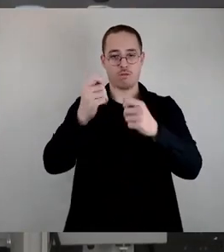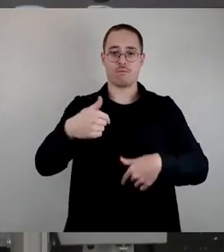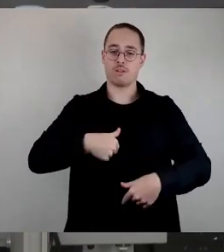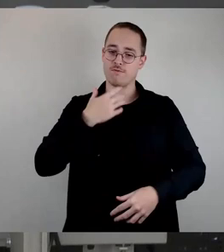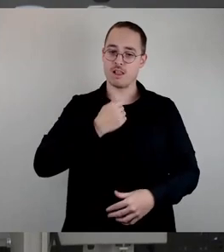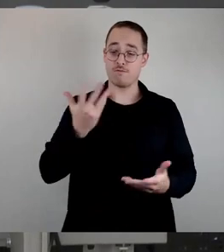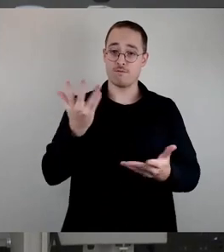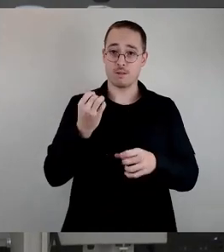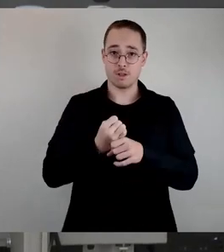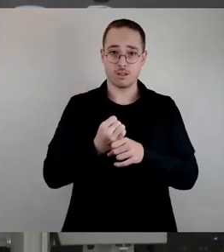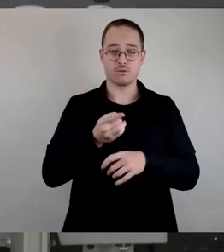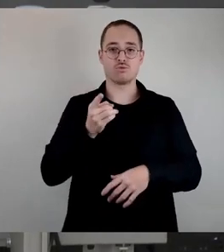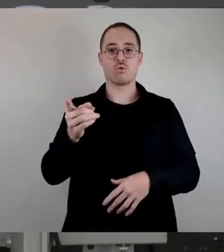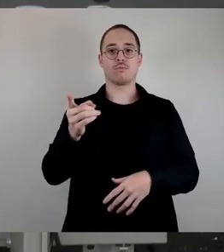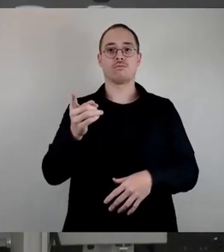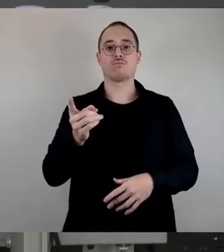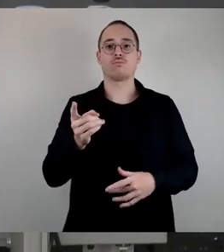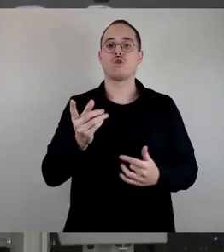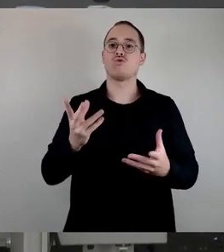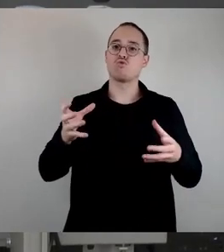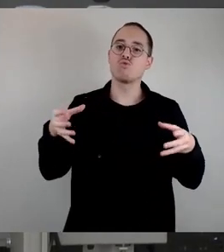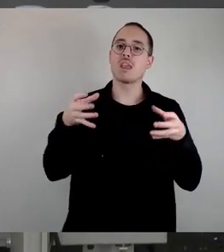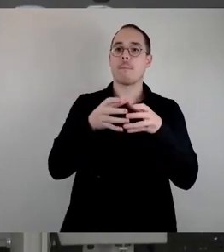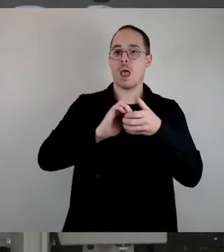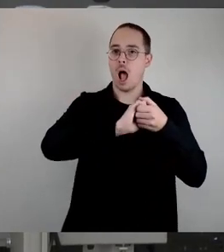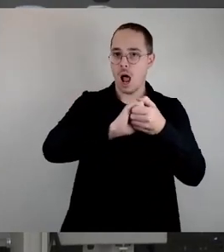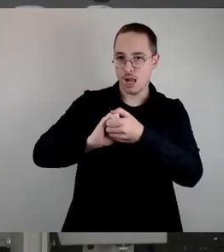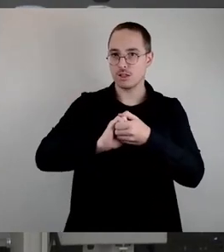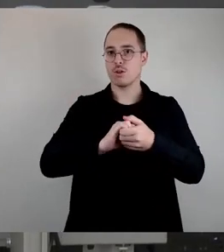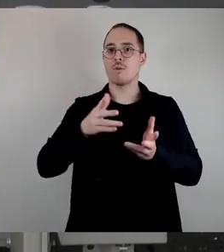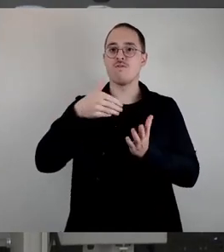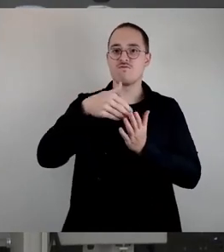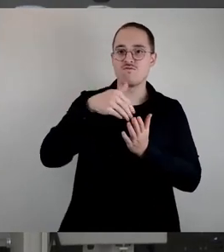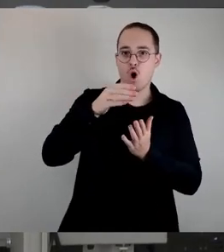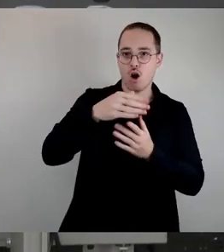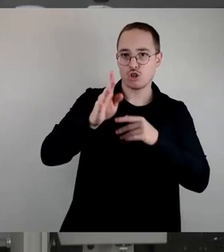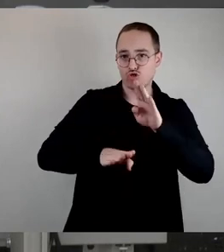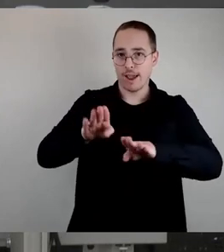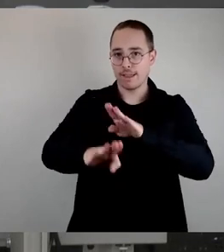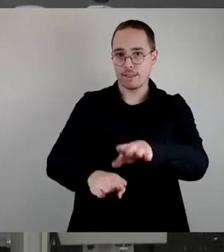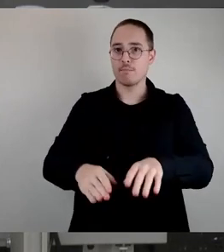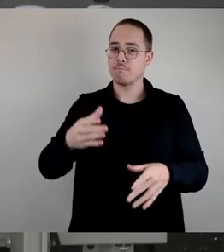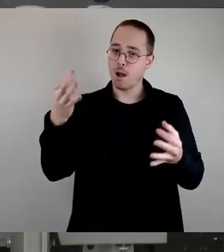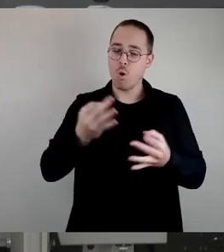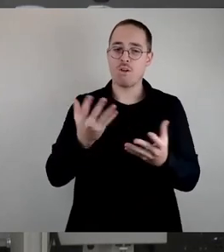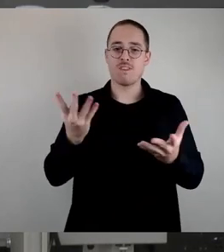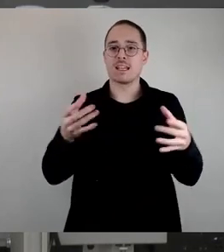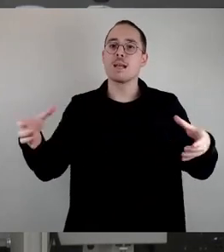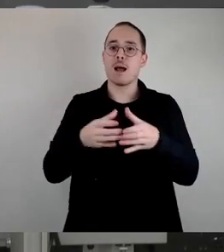längeres gemeinsames Lernen. Einrichtungen weiterer Gemeinschaftsschulen in Dresden. Warum wollen wir das?